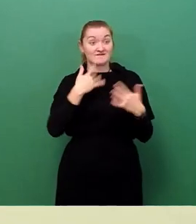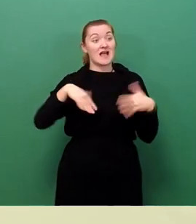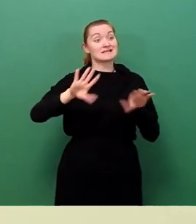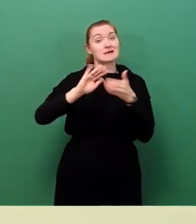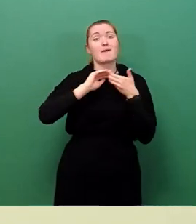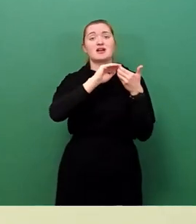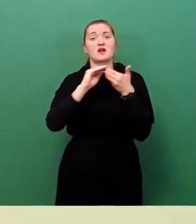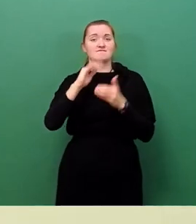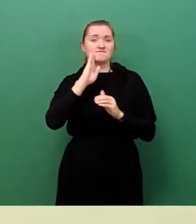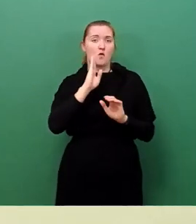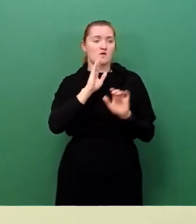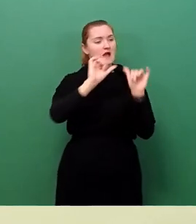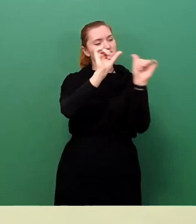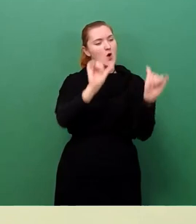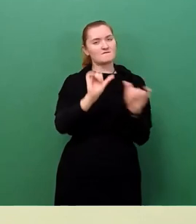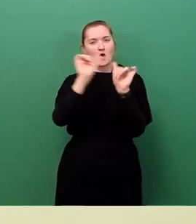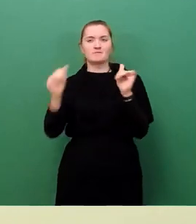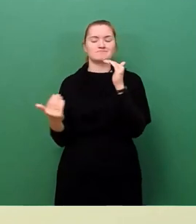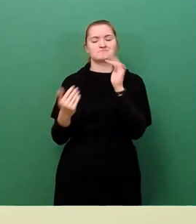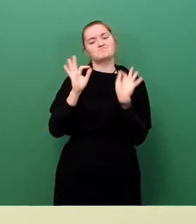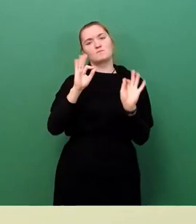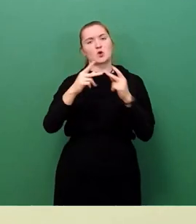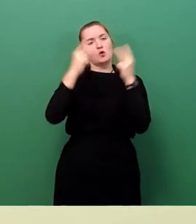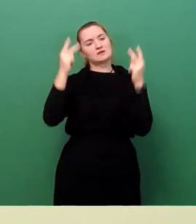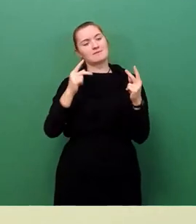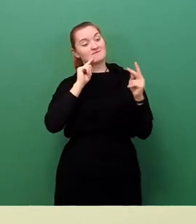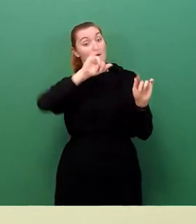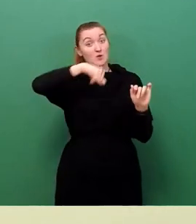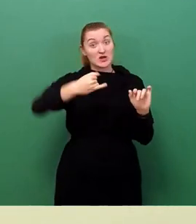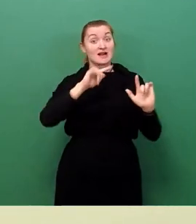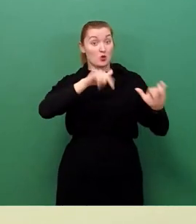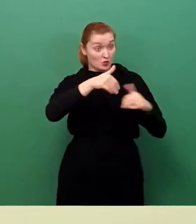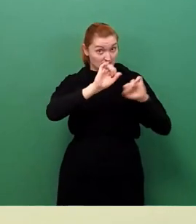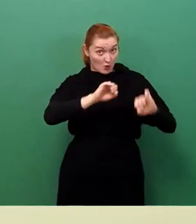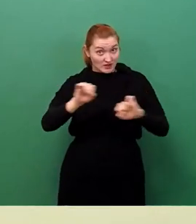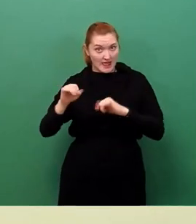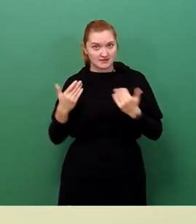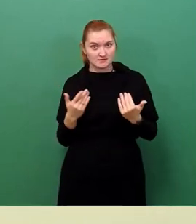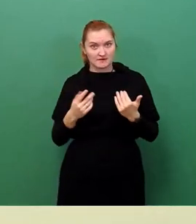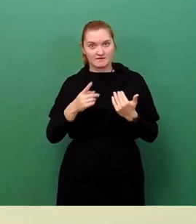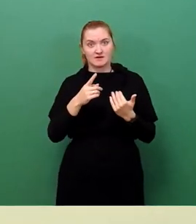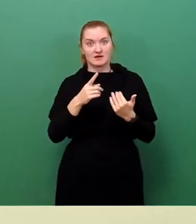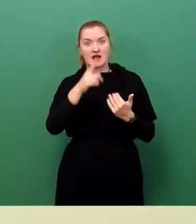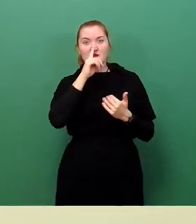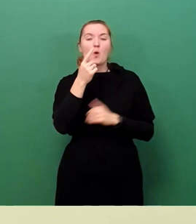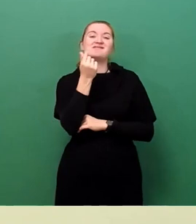die ein gutes Konzept vorlegen, eine Chance haben, ihr Projekt auch umzusetzen und nicht nur die Finanzkräftigen.